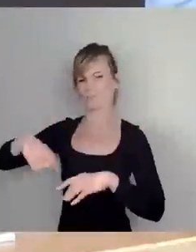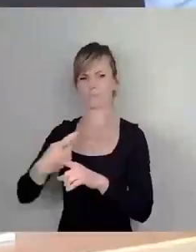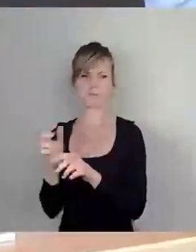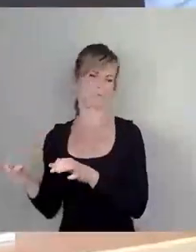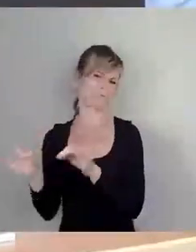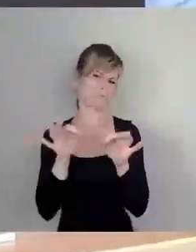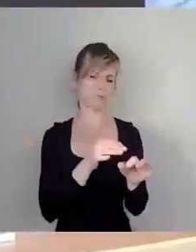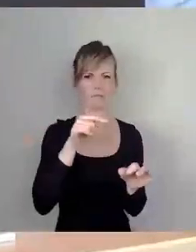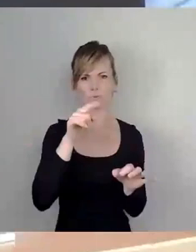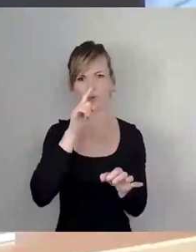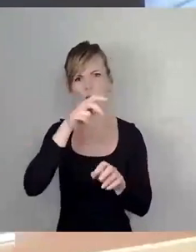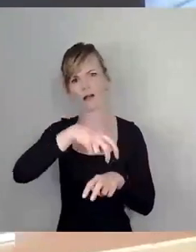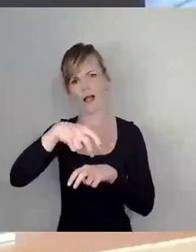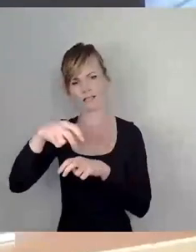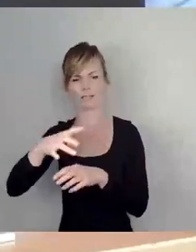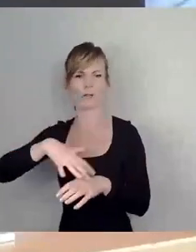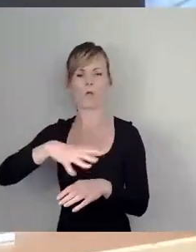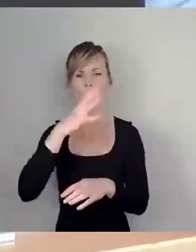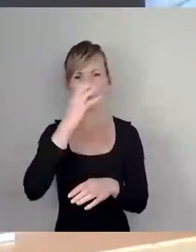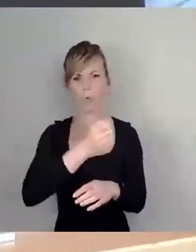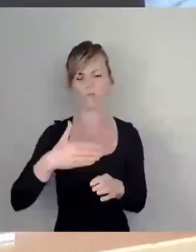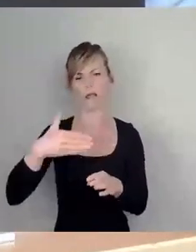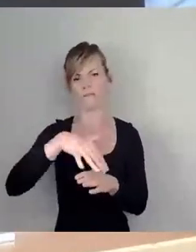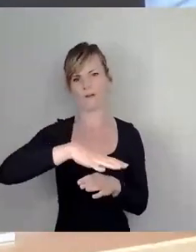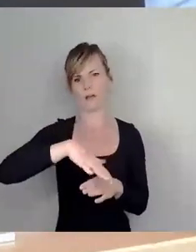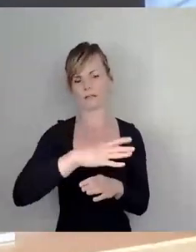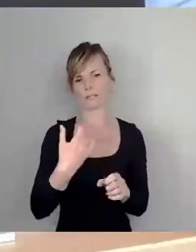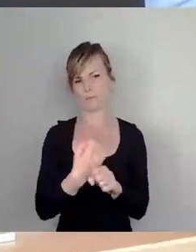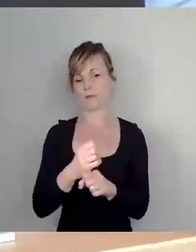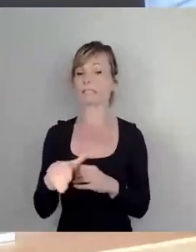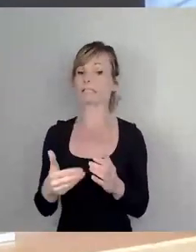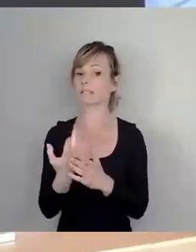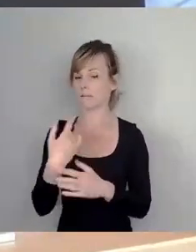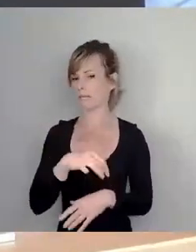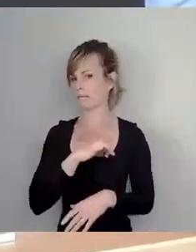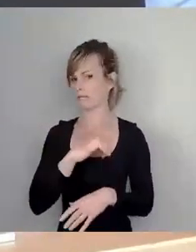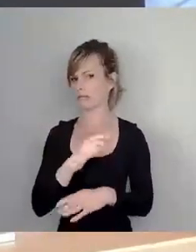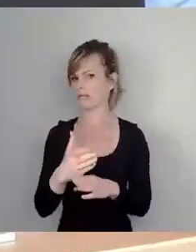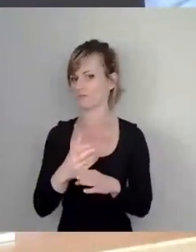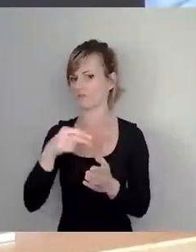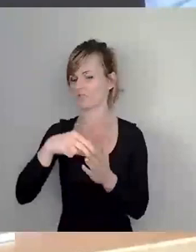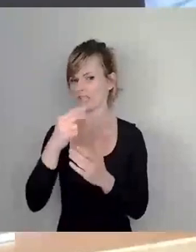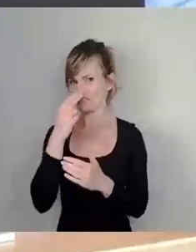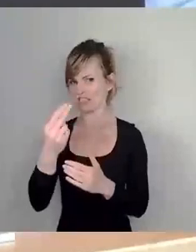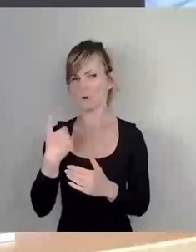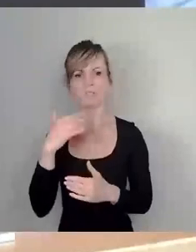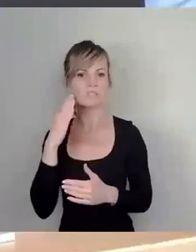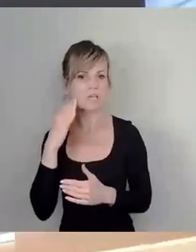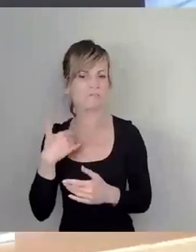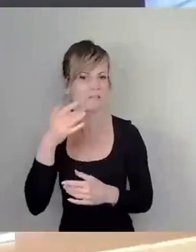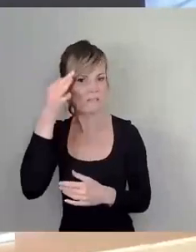nur in die Gärten und Hofeinfahrten verlegt haben. Und deswegen wäre es interessant, den Zwischenstand einfach zu kennen, wie